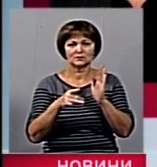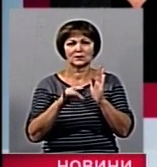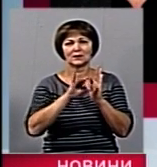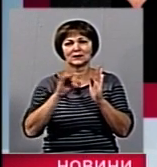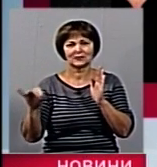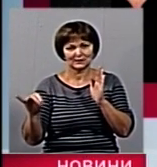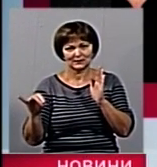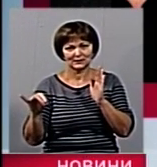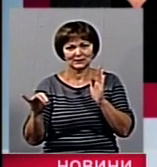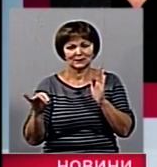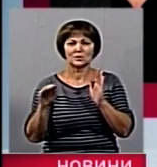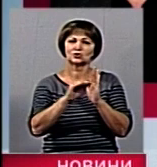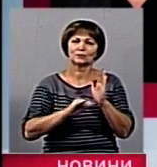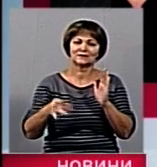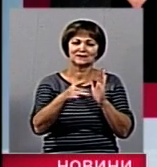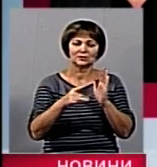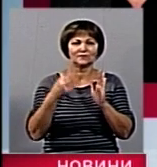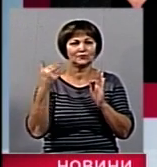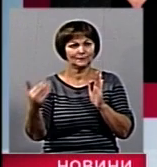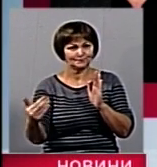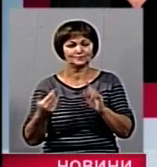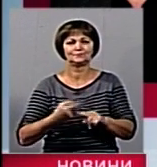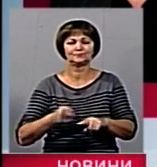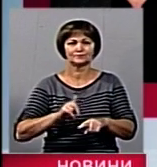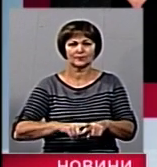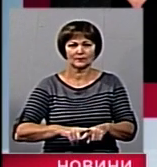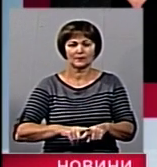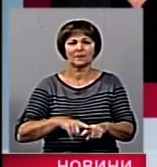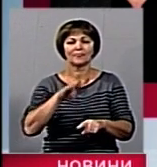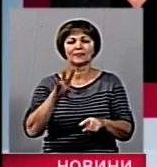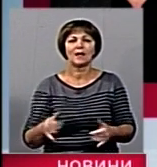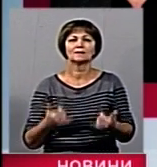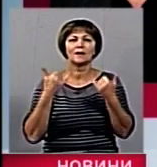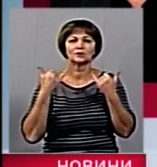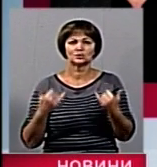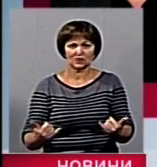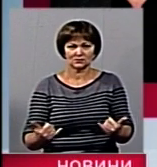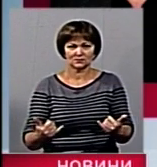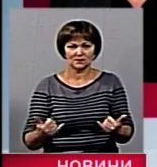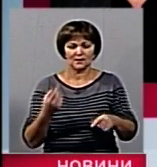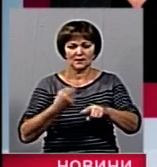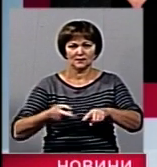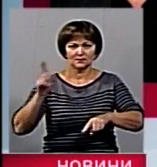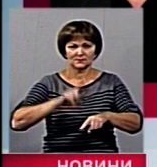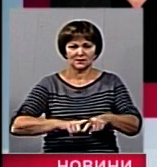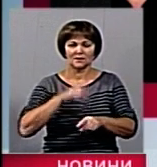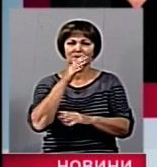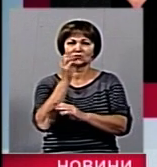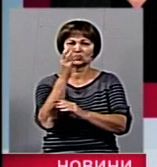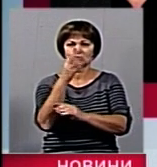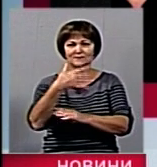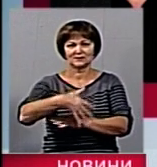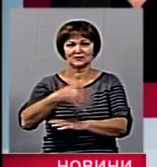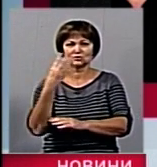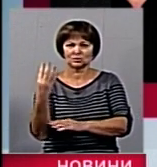ну загальний кількість Житомирського району. На даний час, це 1454,